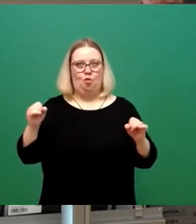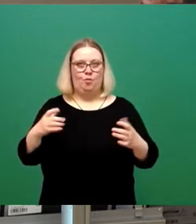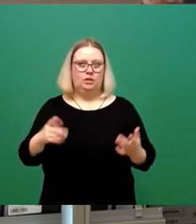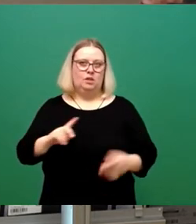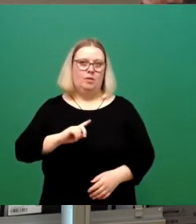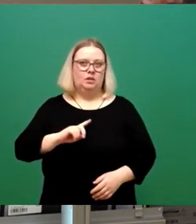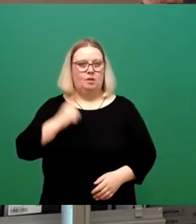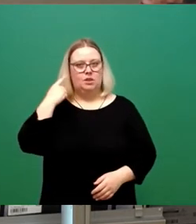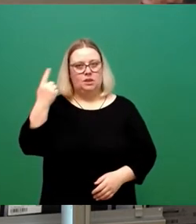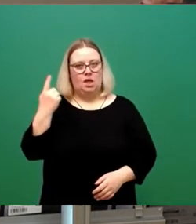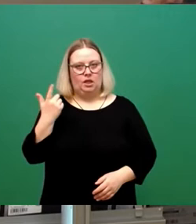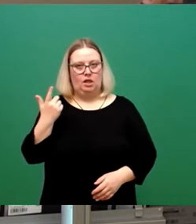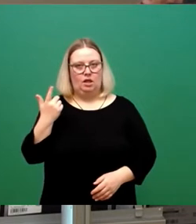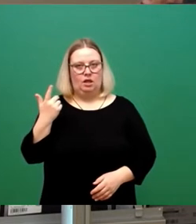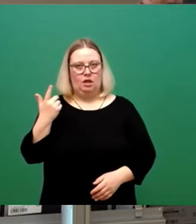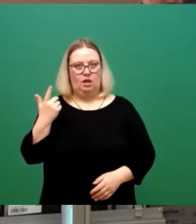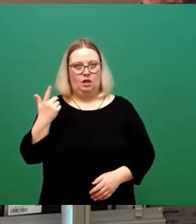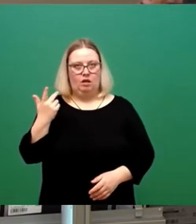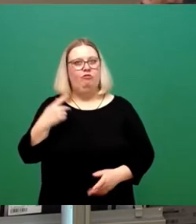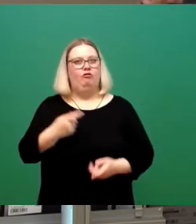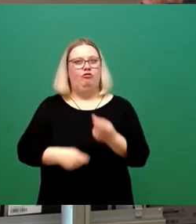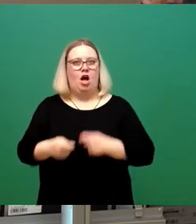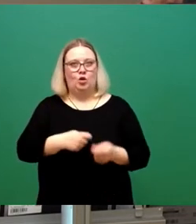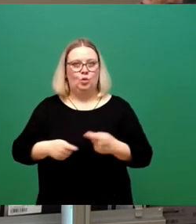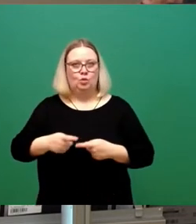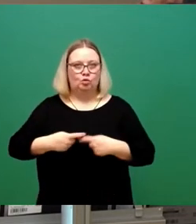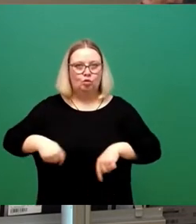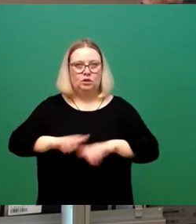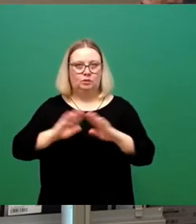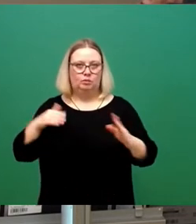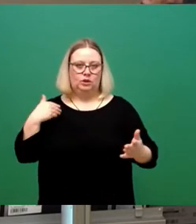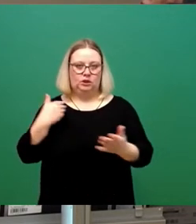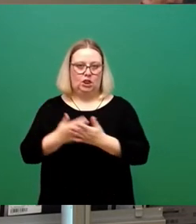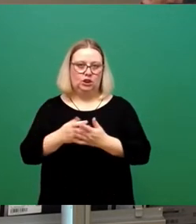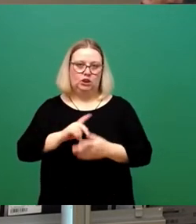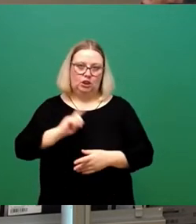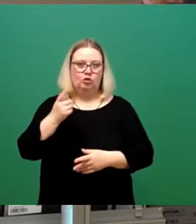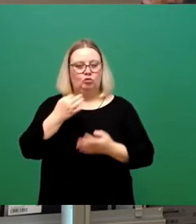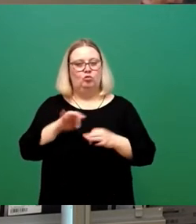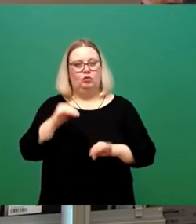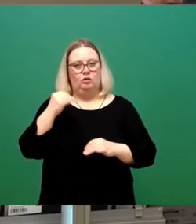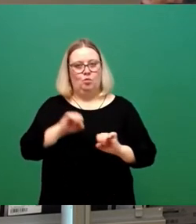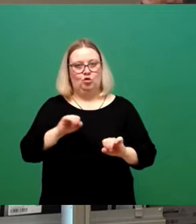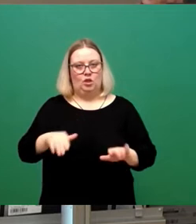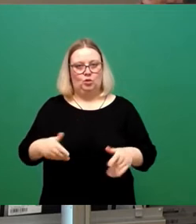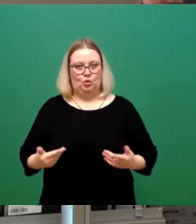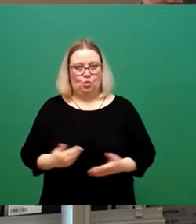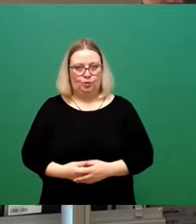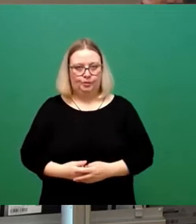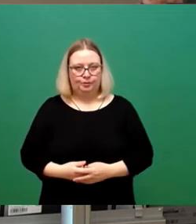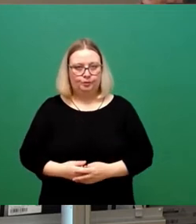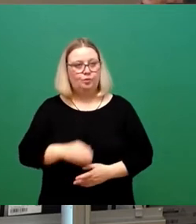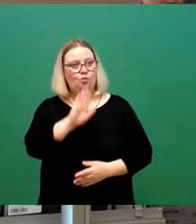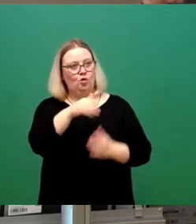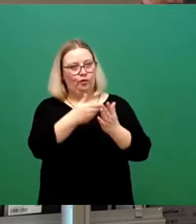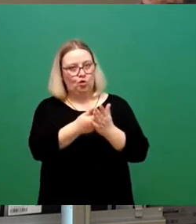nach den Verhandlungsrunden, die gelaufen sind, ist das die vernünftigste Variante. Es ist Ihr Vorschlag.